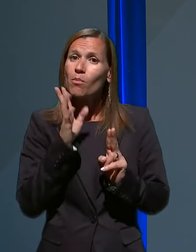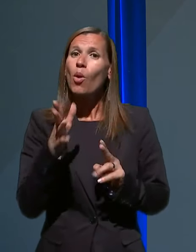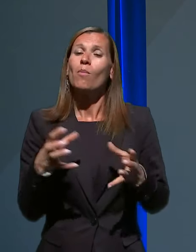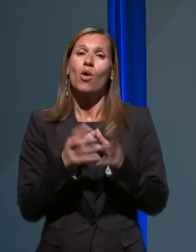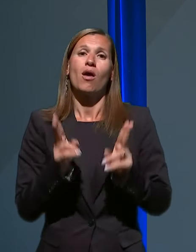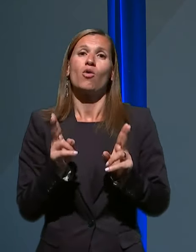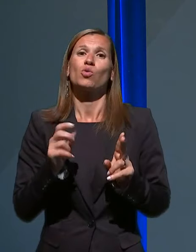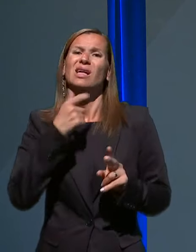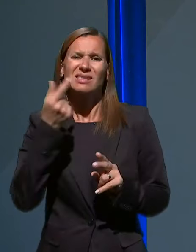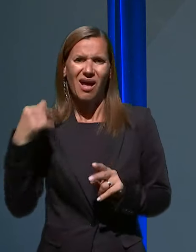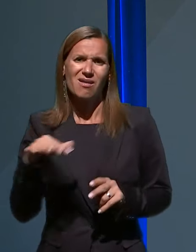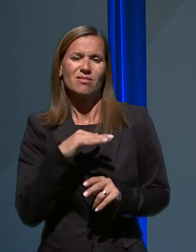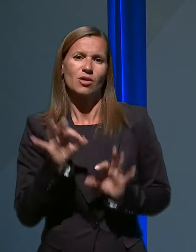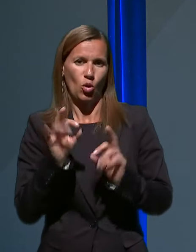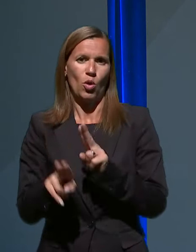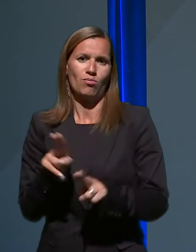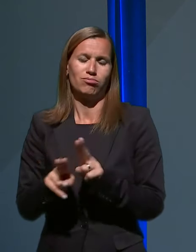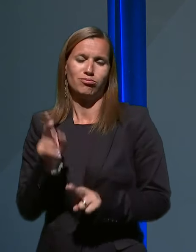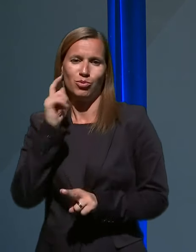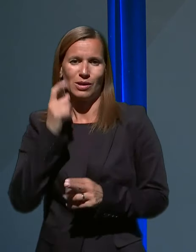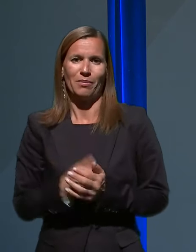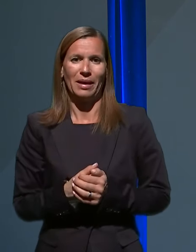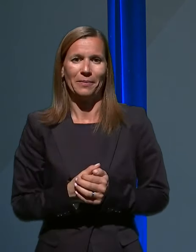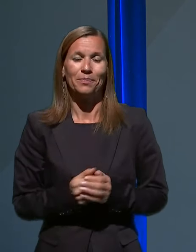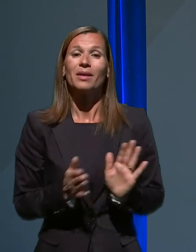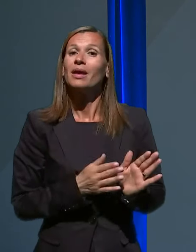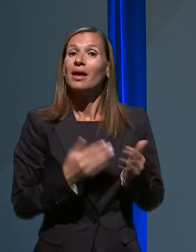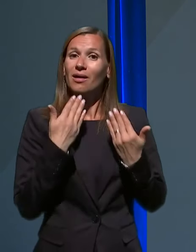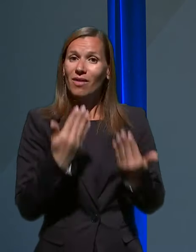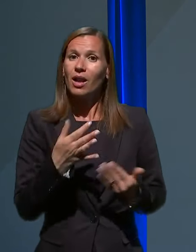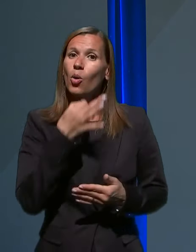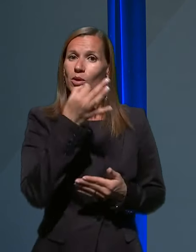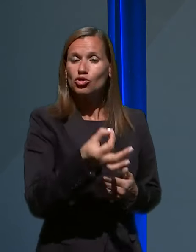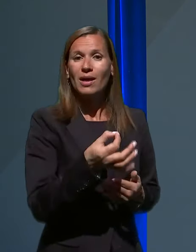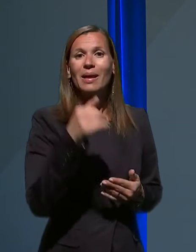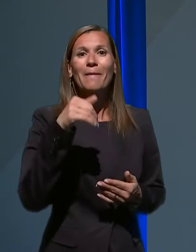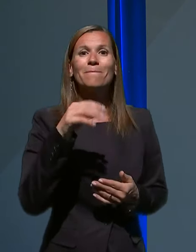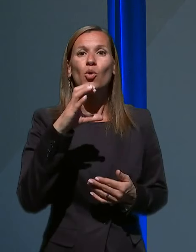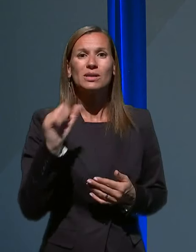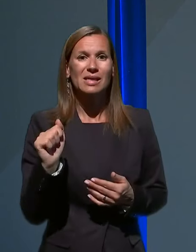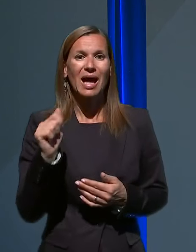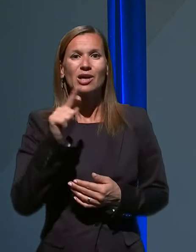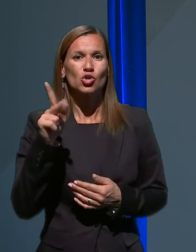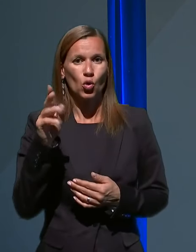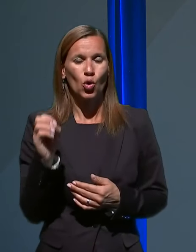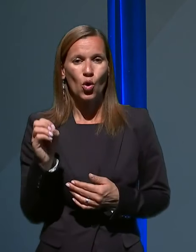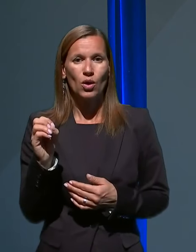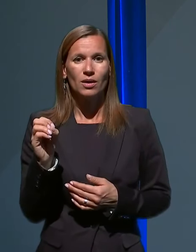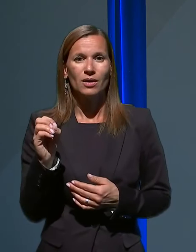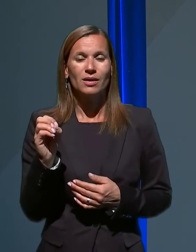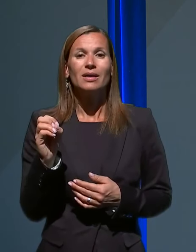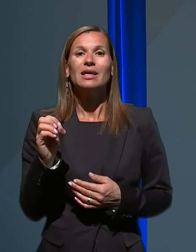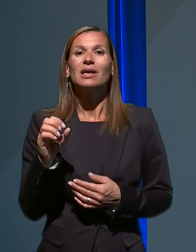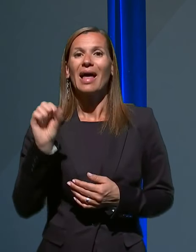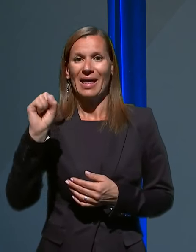poskrbeli. Hvala lepa. Vprašanje Mojce Zorko, novinarke Mojce Zorko, Slovenska